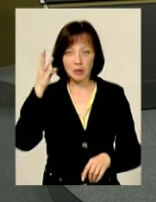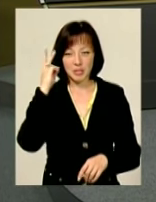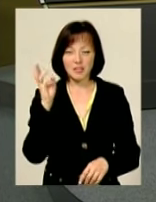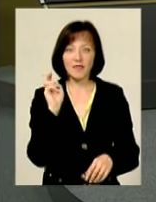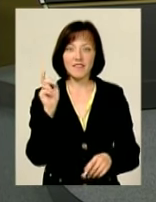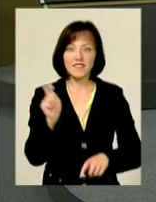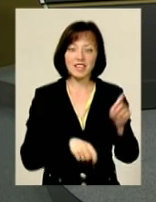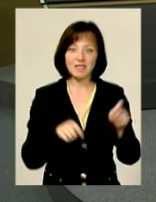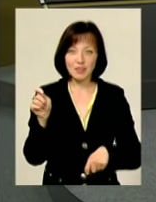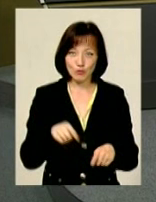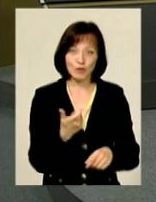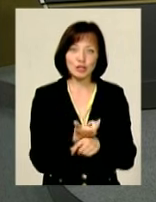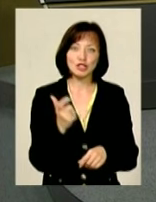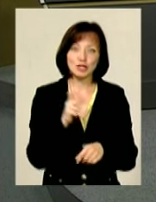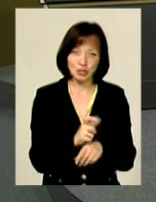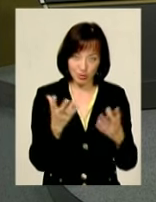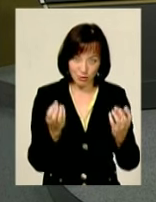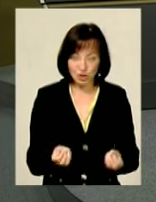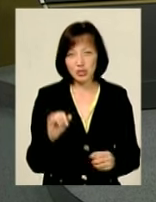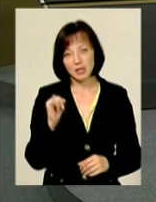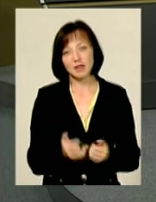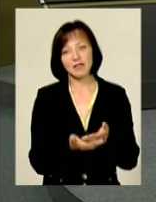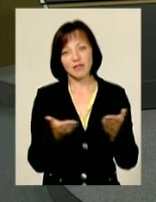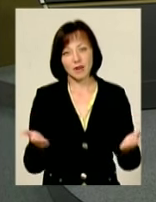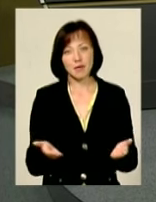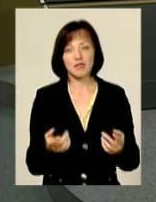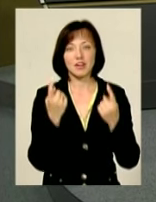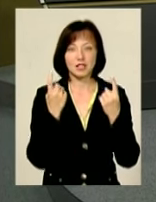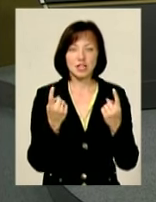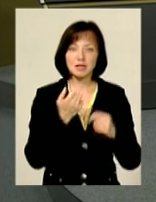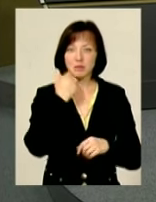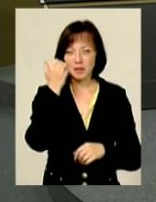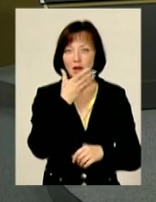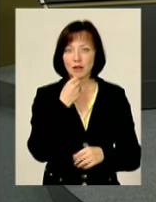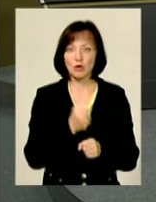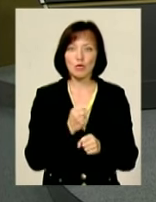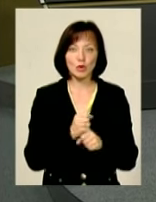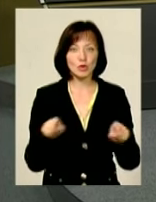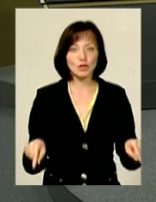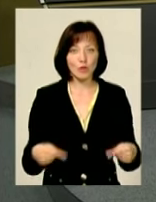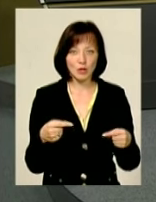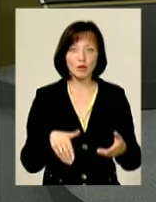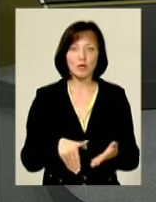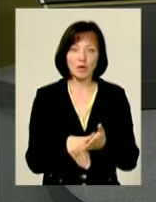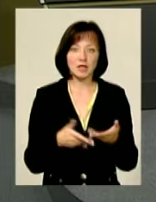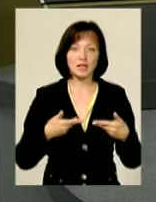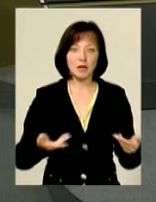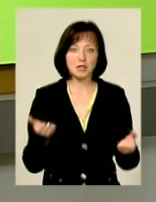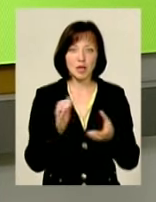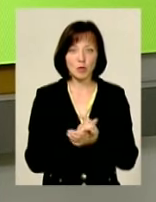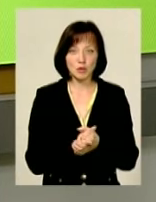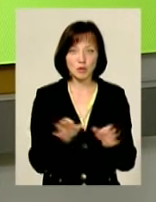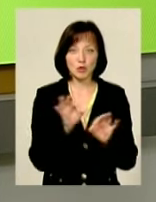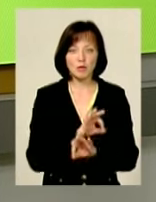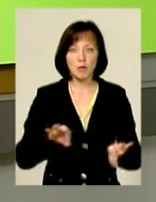відвідували ще більше. Дякую. І вам величезне спасибі. Гарну роботу творити. Допомагаєте нам знайомитися